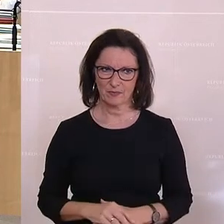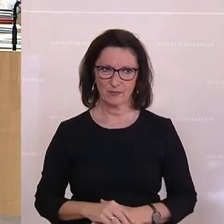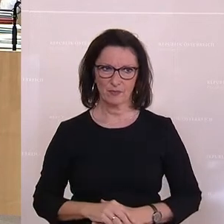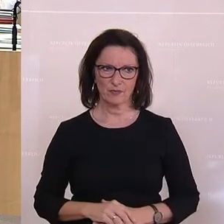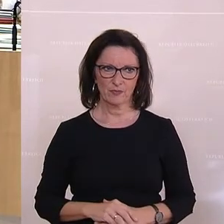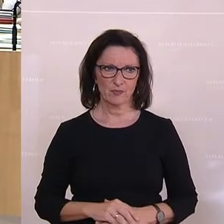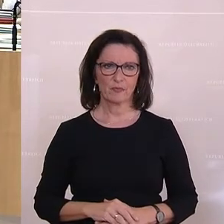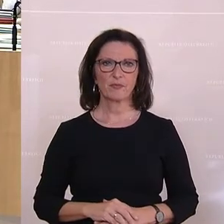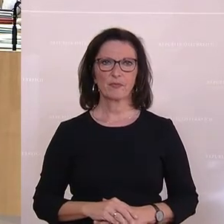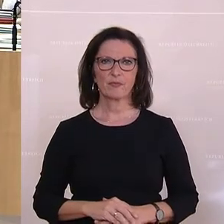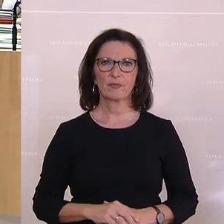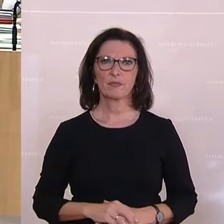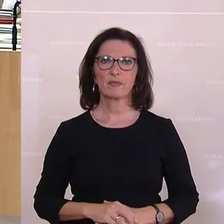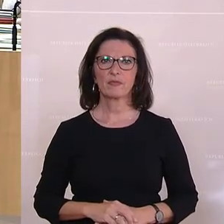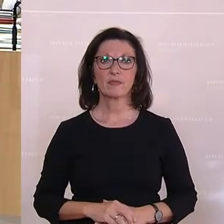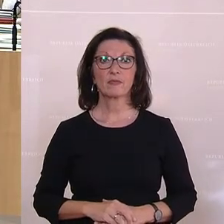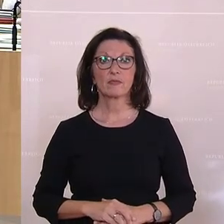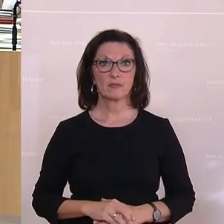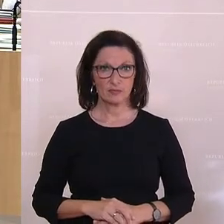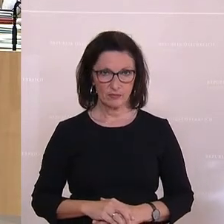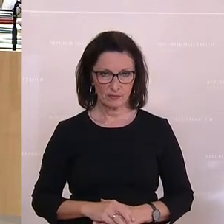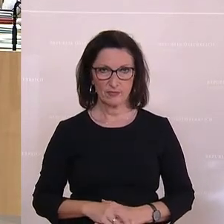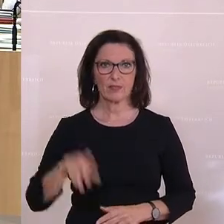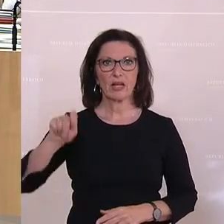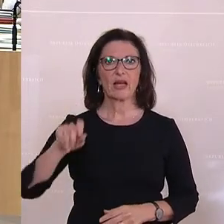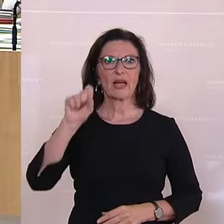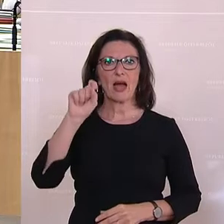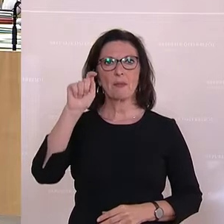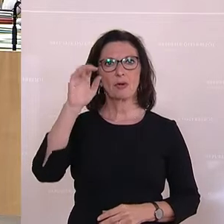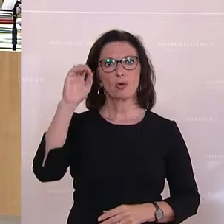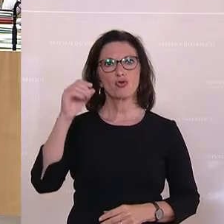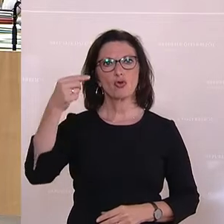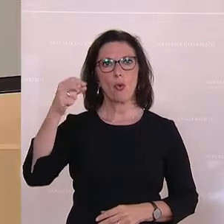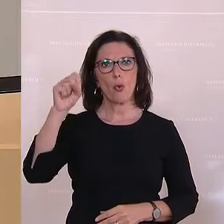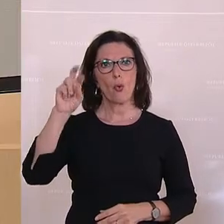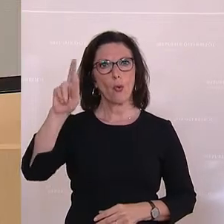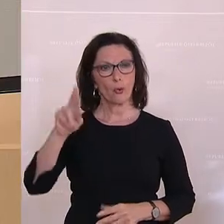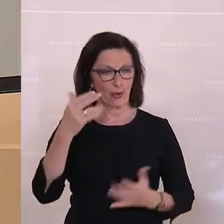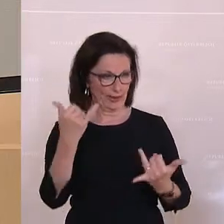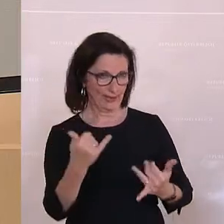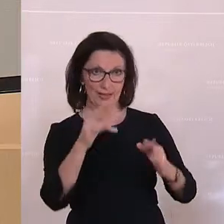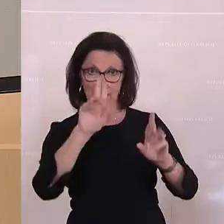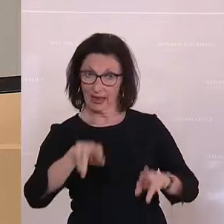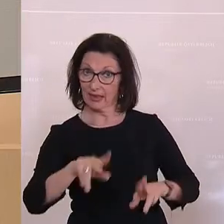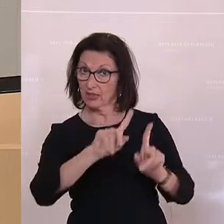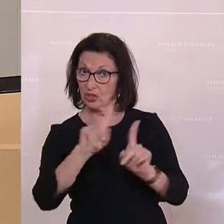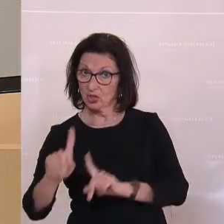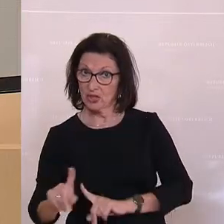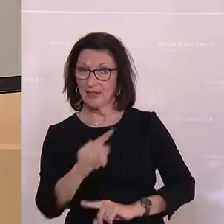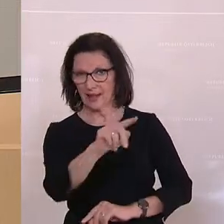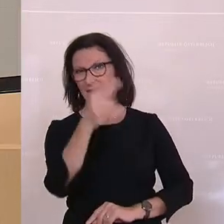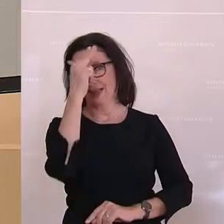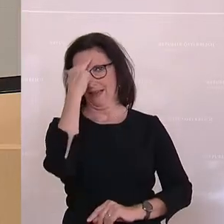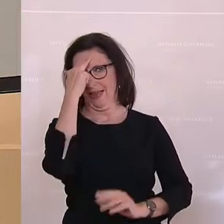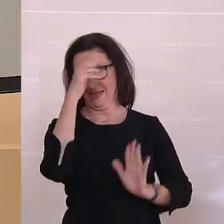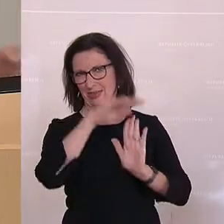Seiner tatsächlichen Berichtung hat Abgeordneter Stöger, Sie kennen als erfahrener Parlamentarier die Bestimmung an der Geschäftsordnung bestens. Bitte,